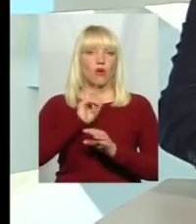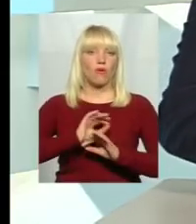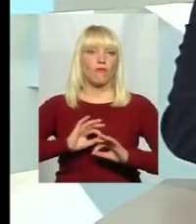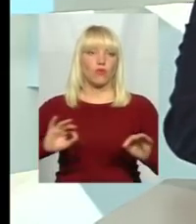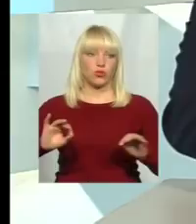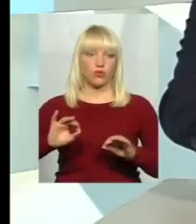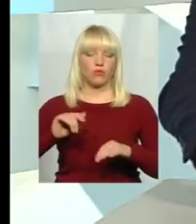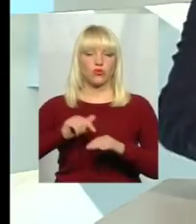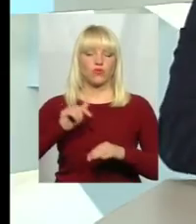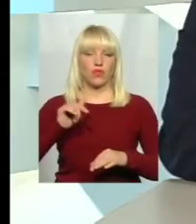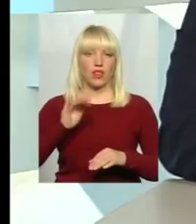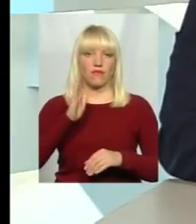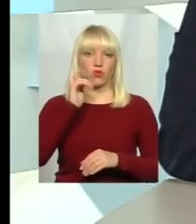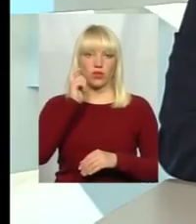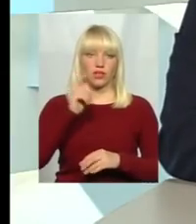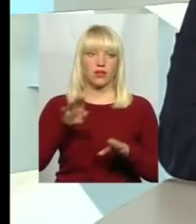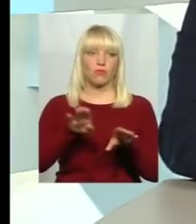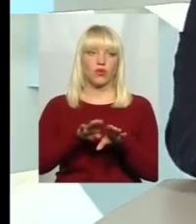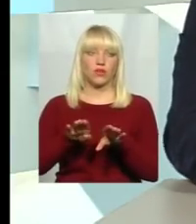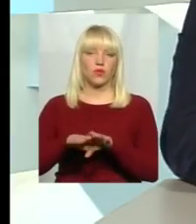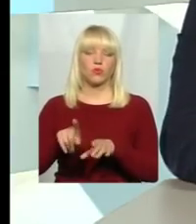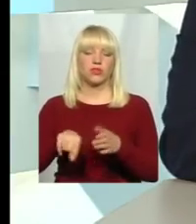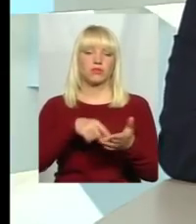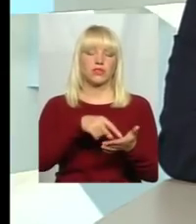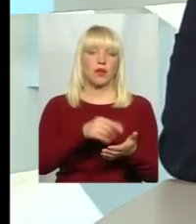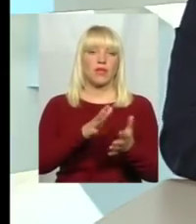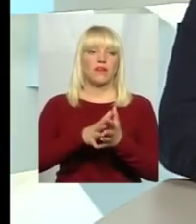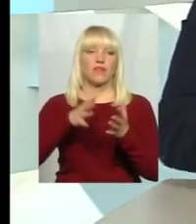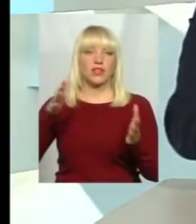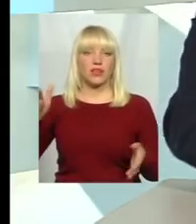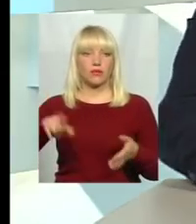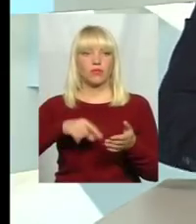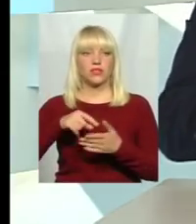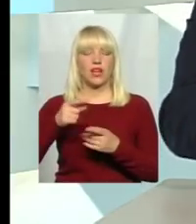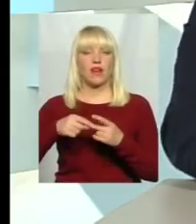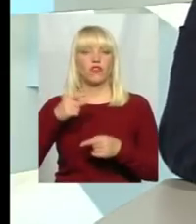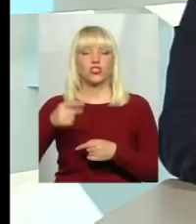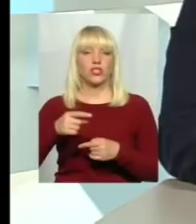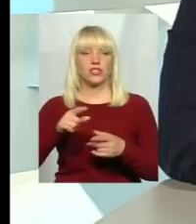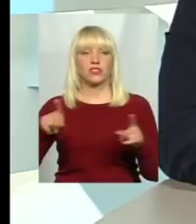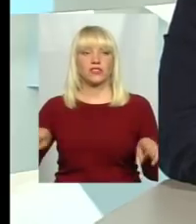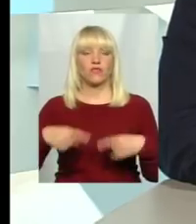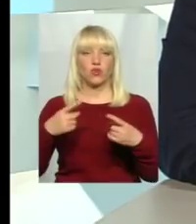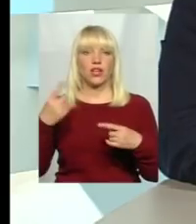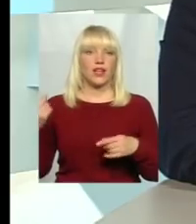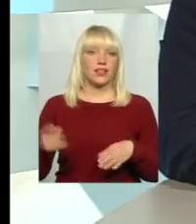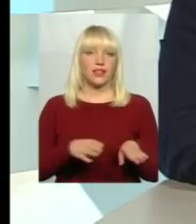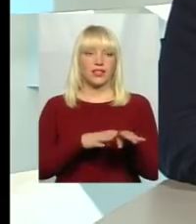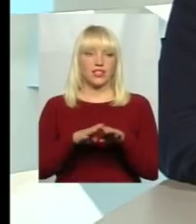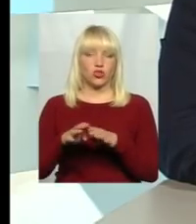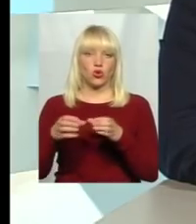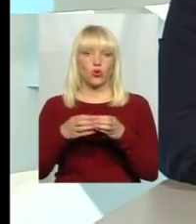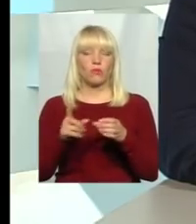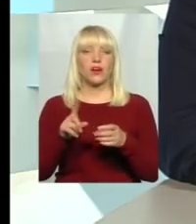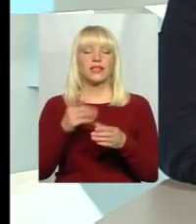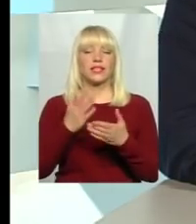І порівняно з містами, і порівняно з великими містами. Оцей бар'єр треба вбирати. А от через створення єдиних громад, і то, що сьогодні є проєкт